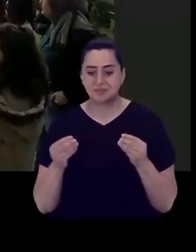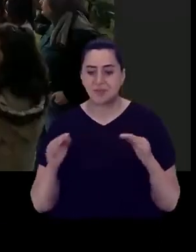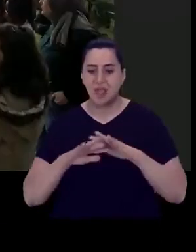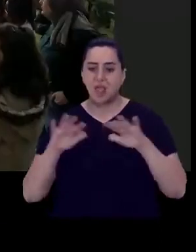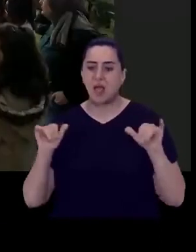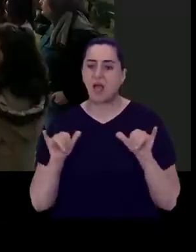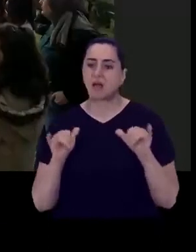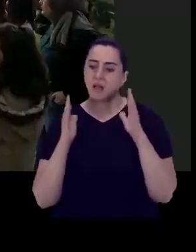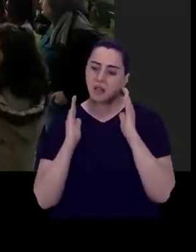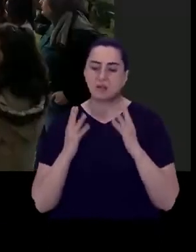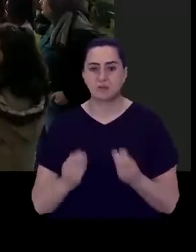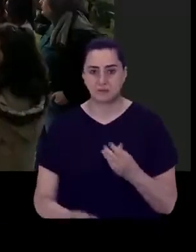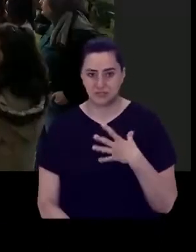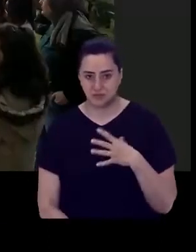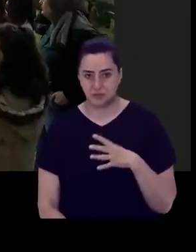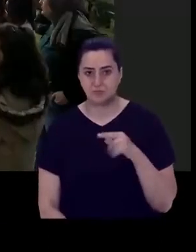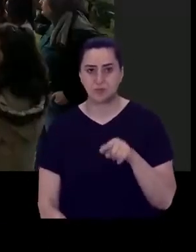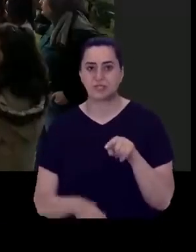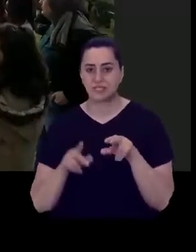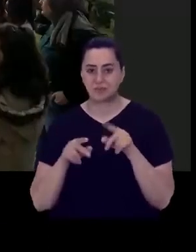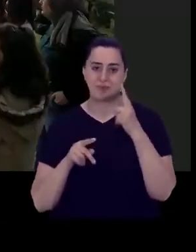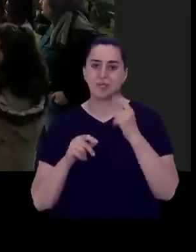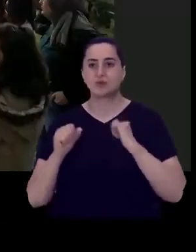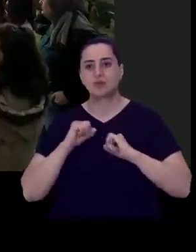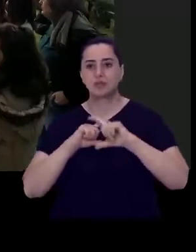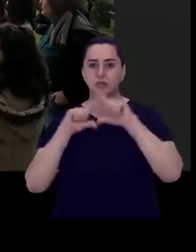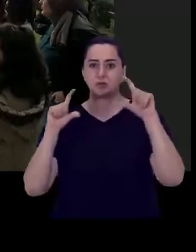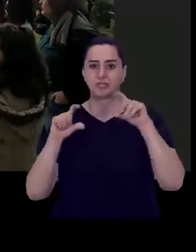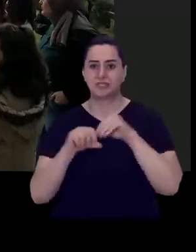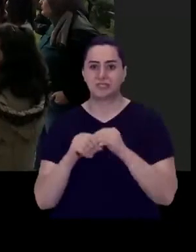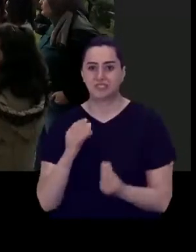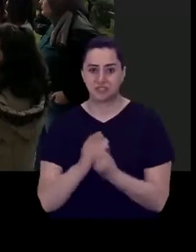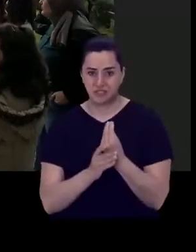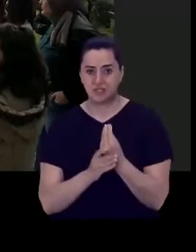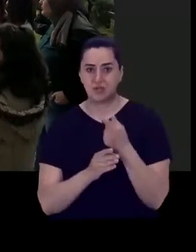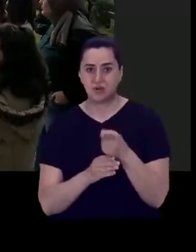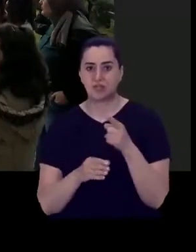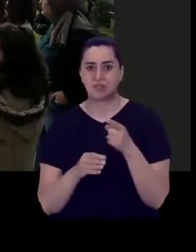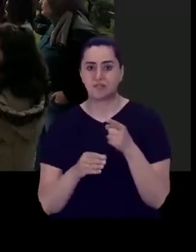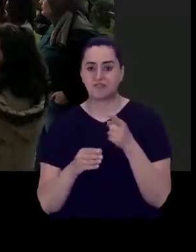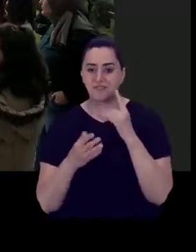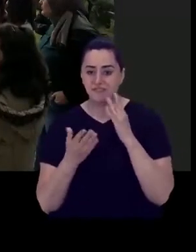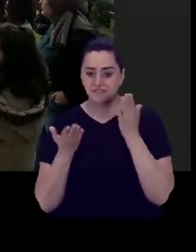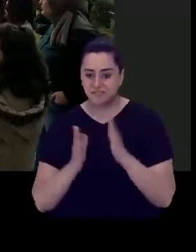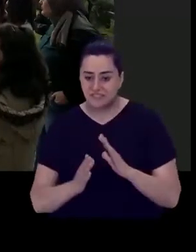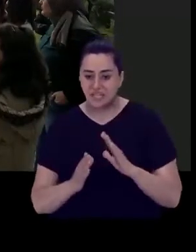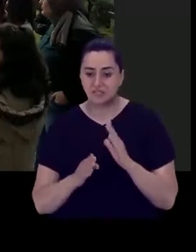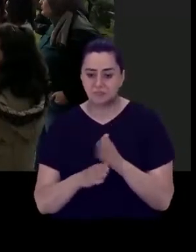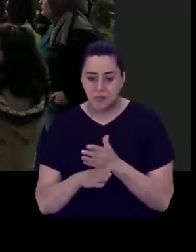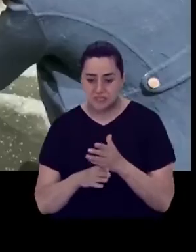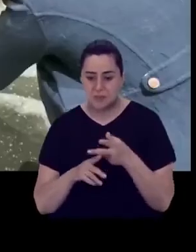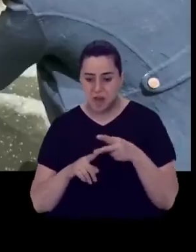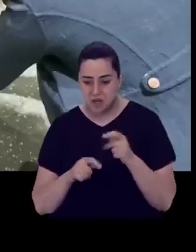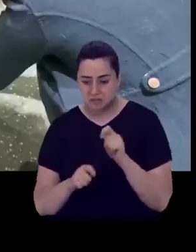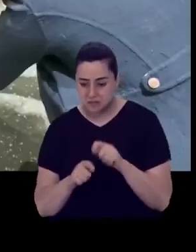yolda da bir enstitüt olmak en büyük hedefimiz. Çünkü enstitüt olup orada hem fiziksel araçlarla